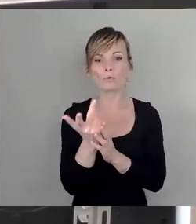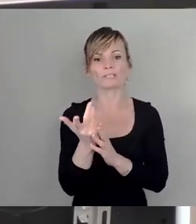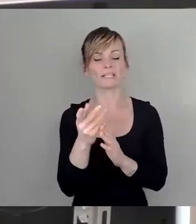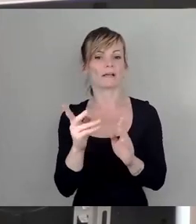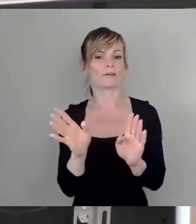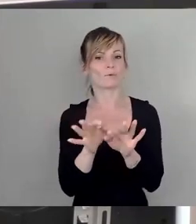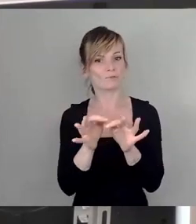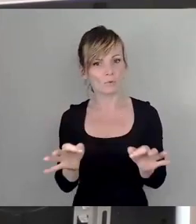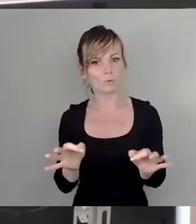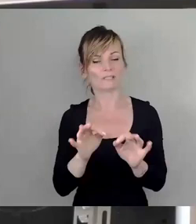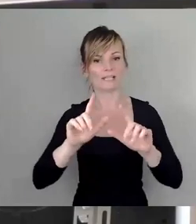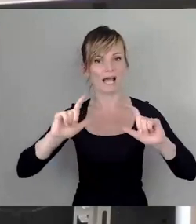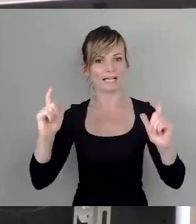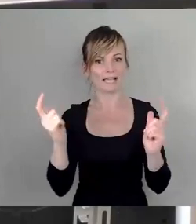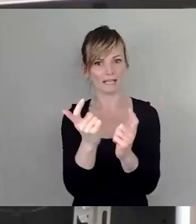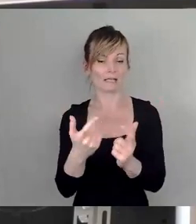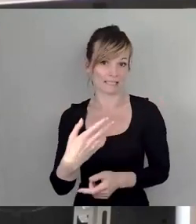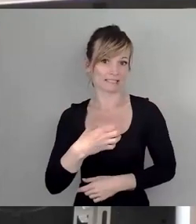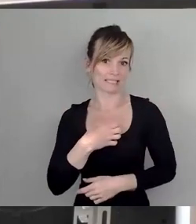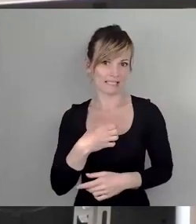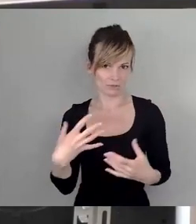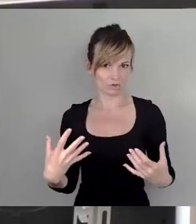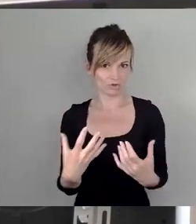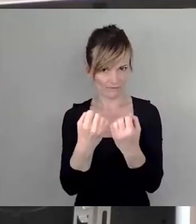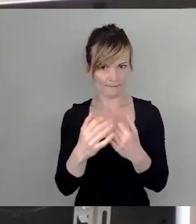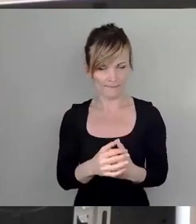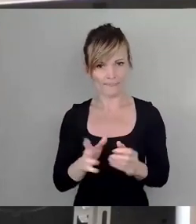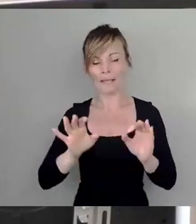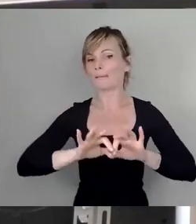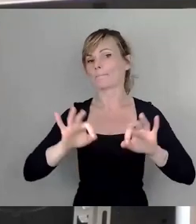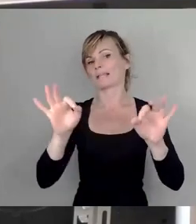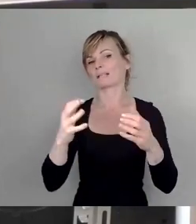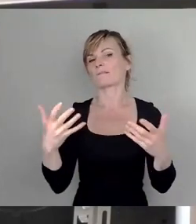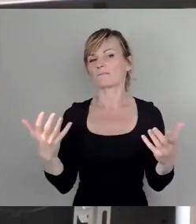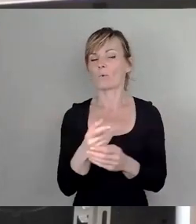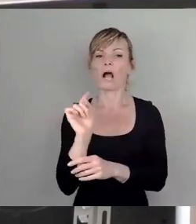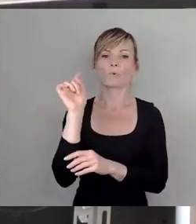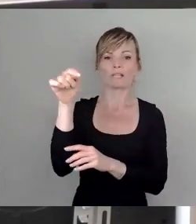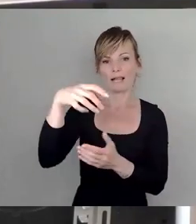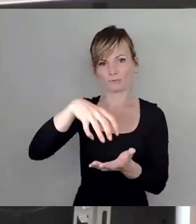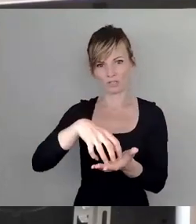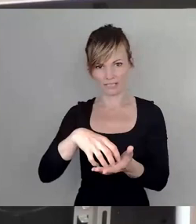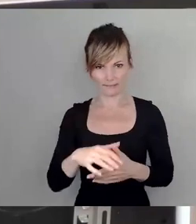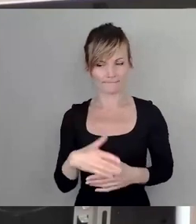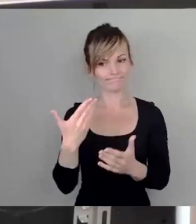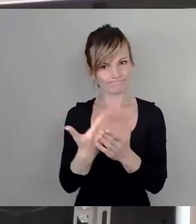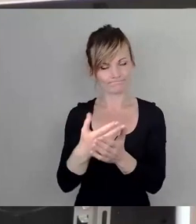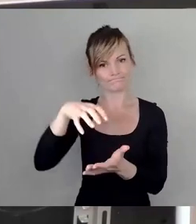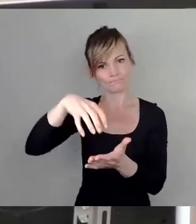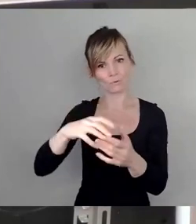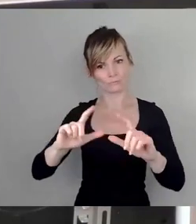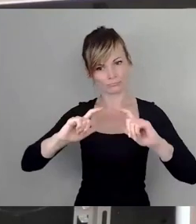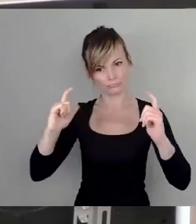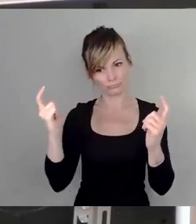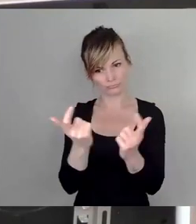die einerseits im besten Falle außerhalb der Stadt liegt, um diese Sportstätte, die mindestens 6.000 Plätze umfassen